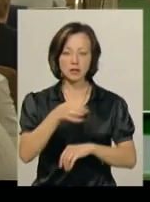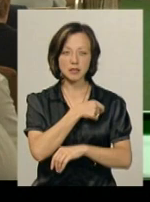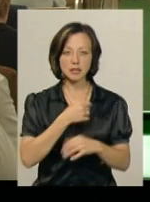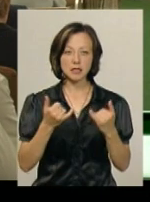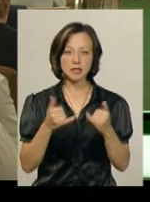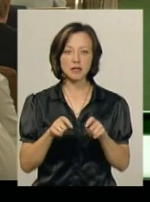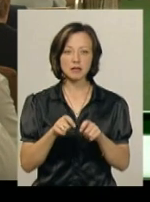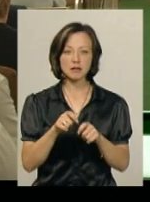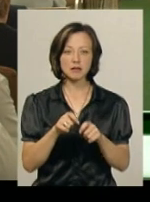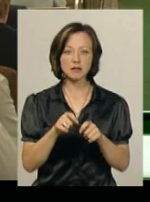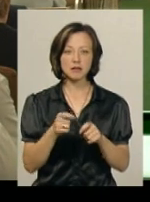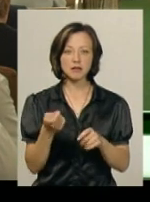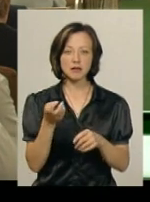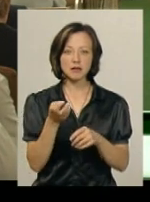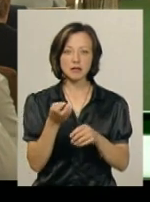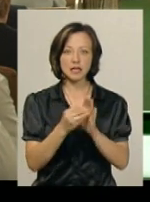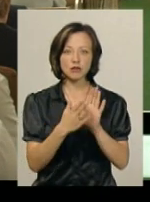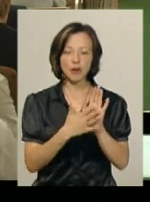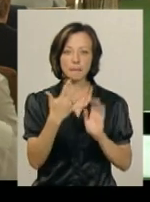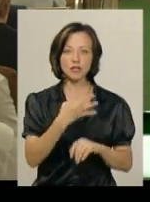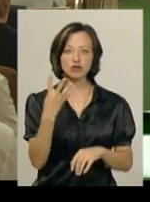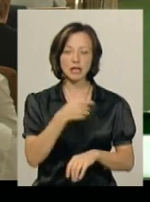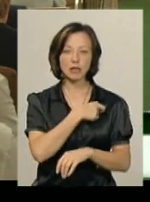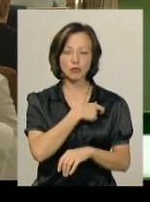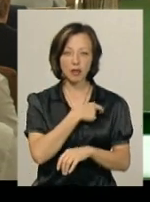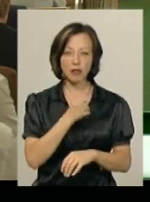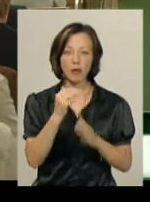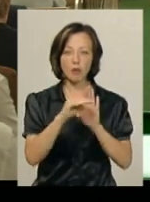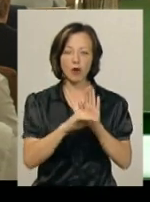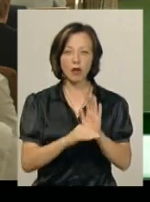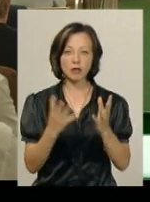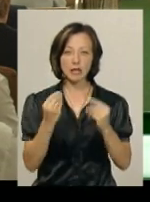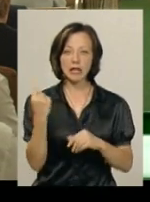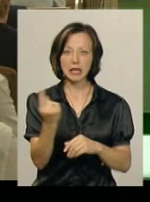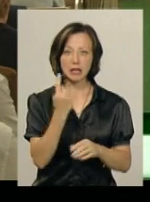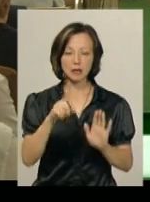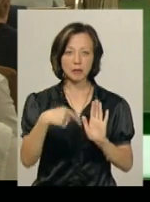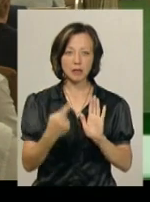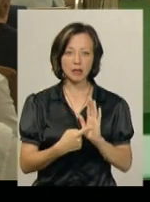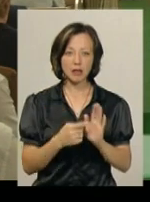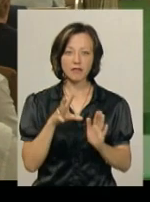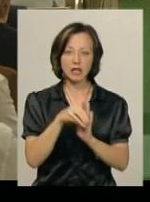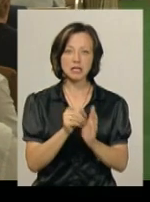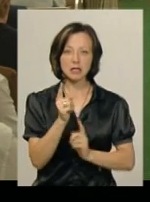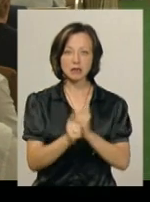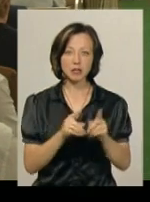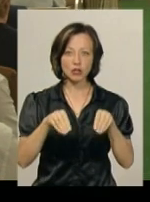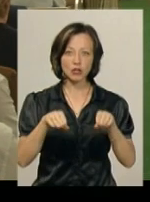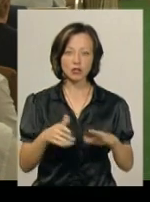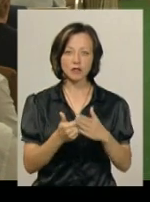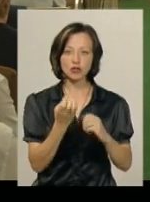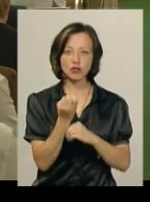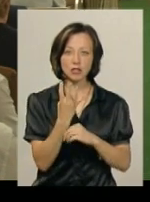зареєструвалися 54 депутати з 84. На порядку денному єдине питання – вносення змін до рішення від